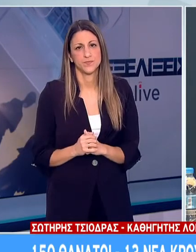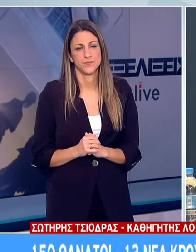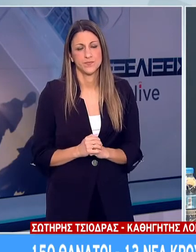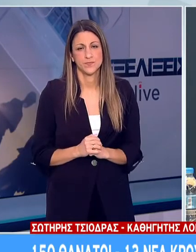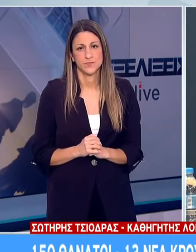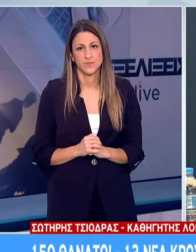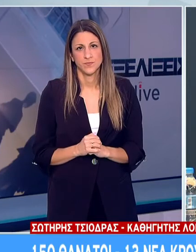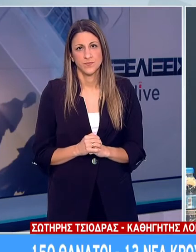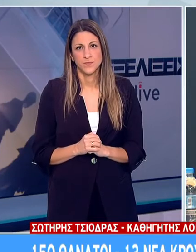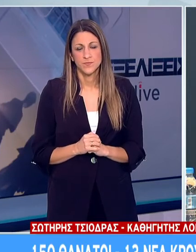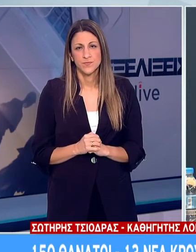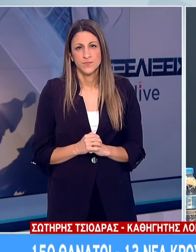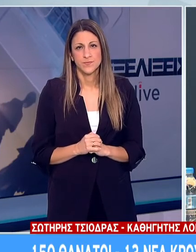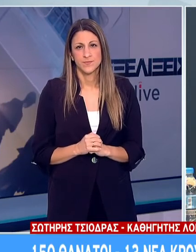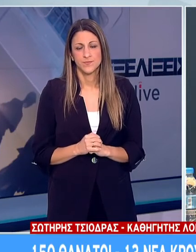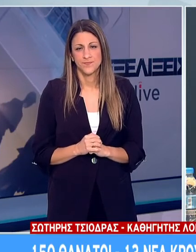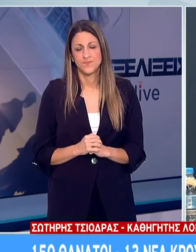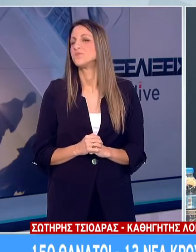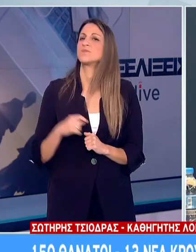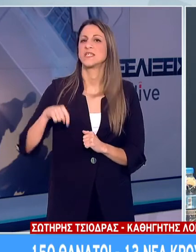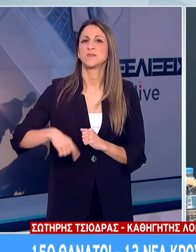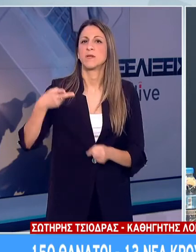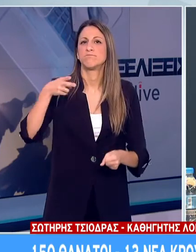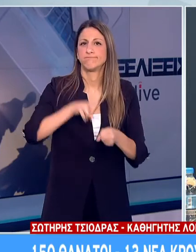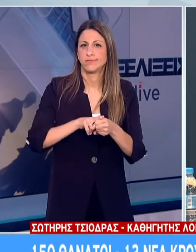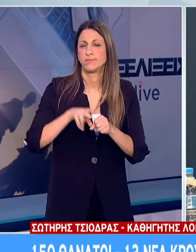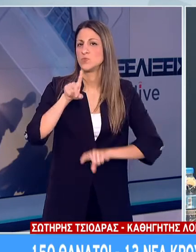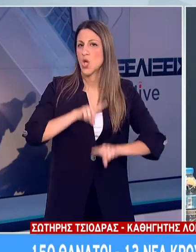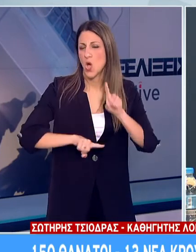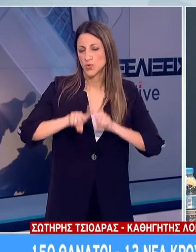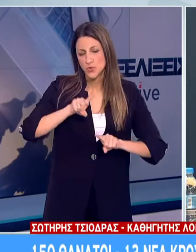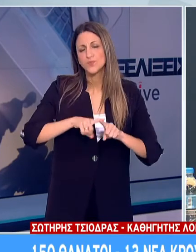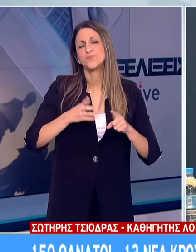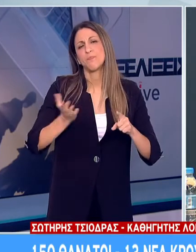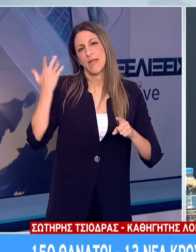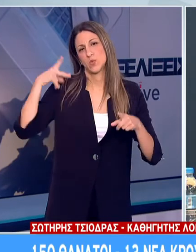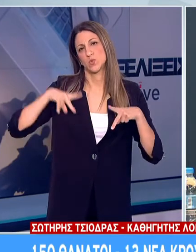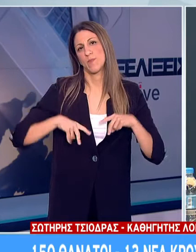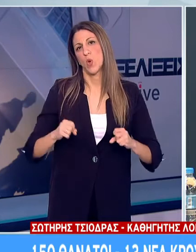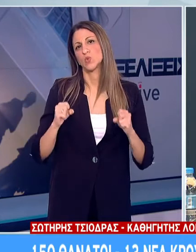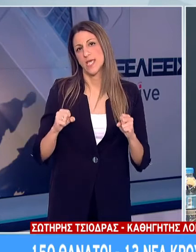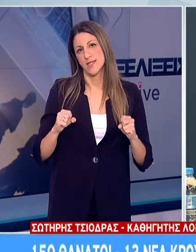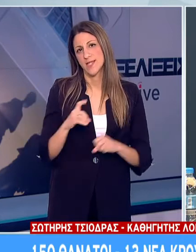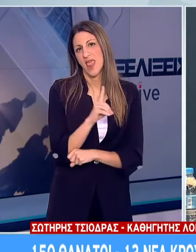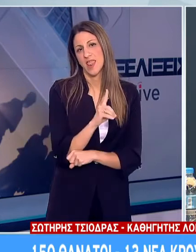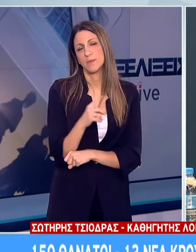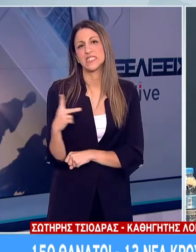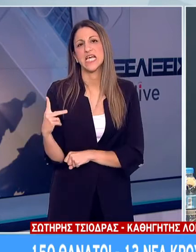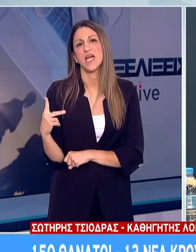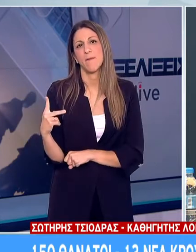Στους σημερινούς θανάτους περιλαμβάνεται, όπως ακούσατε και όπως έγινε γνωστό, ο Δημήτρης Κρεμαστινός.